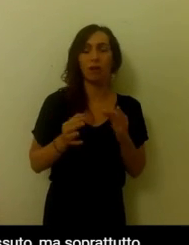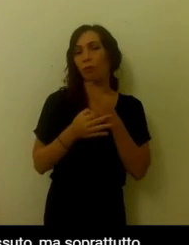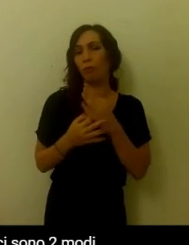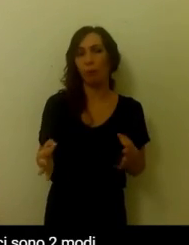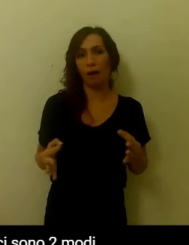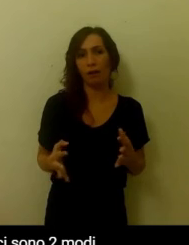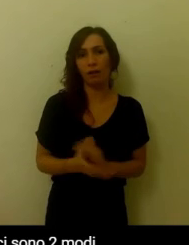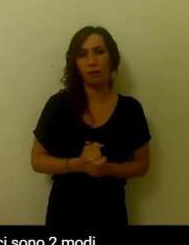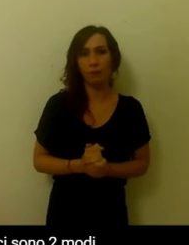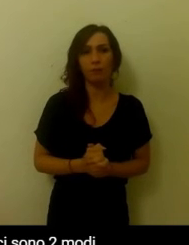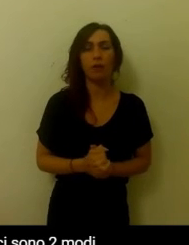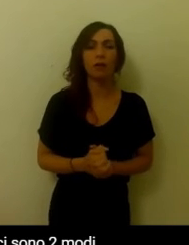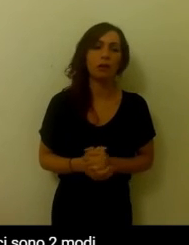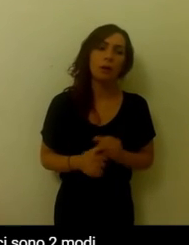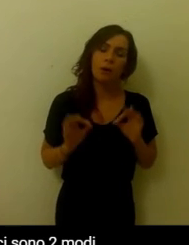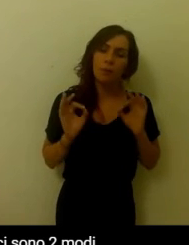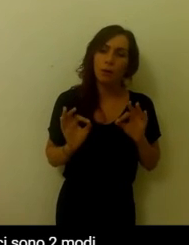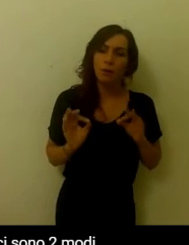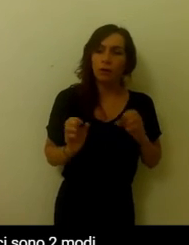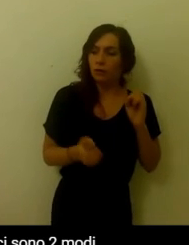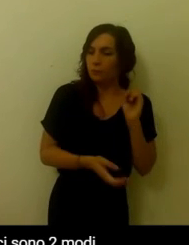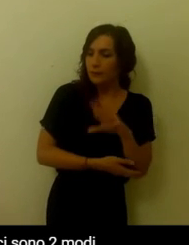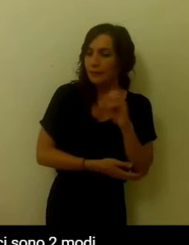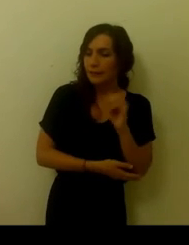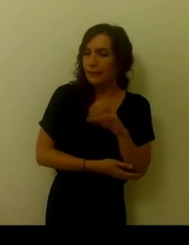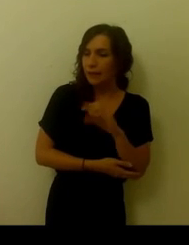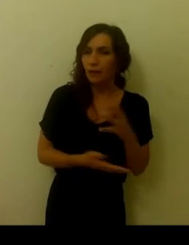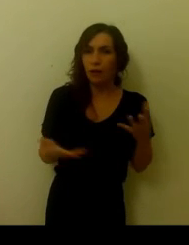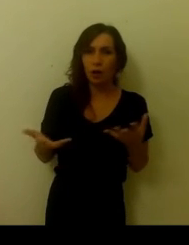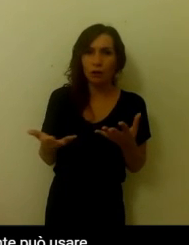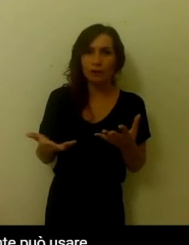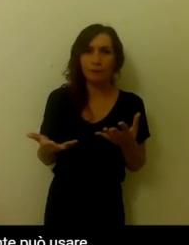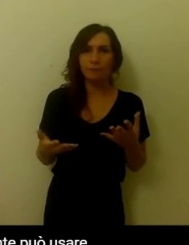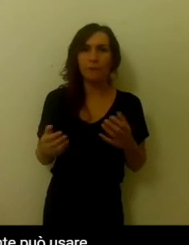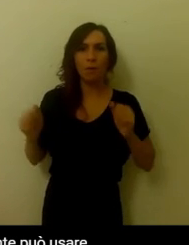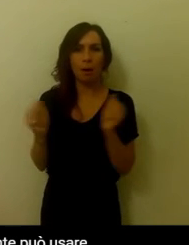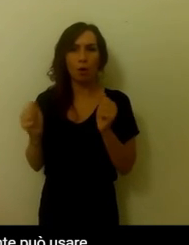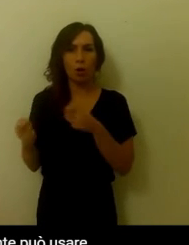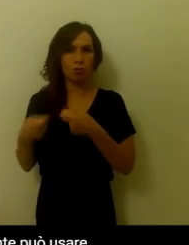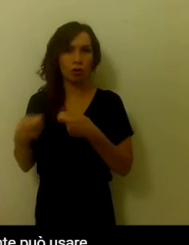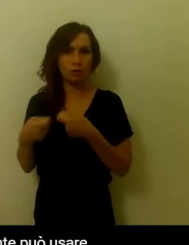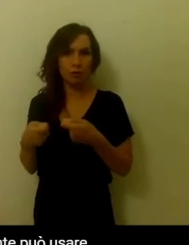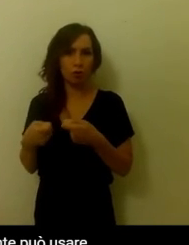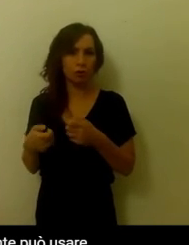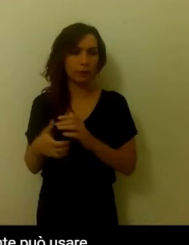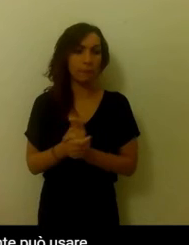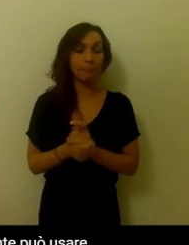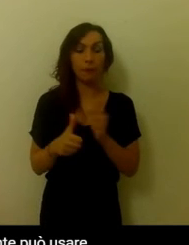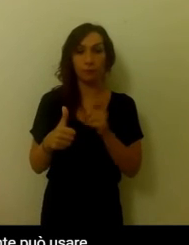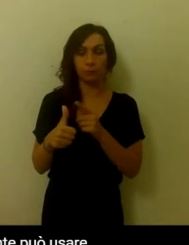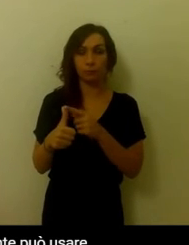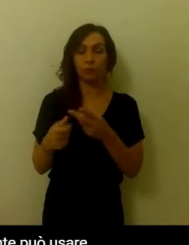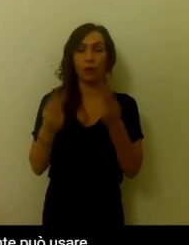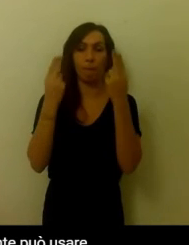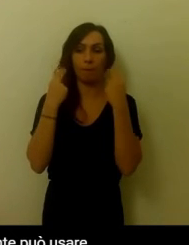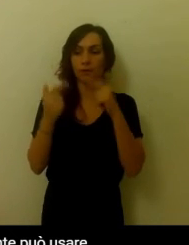soprattutto devi insegnare al paziente a gestire la paura. Ci sono due modi, due strategie. Una è quella passiva e una